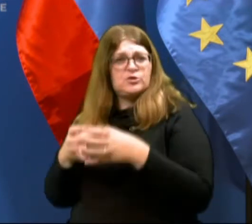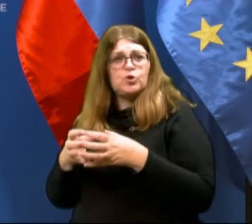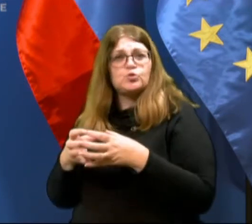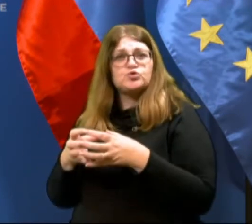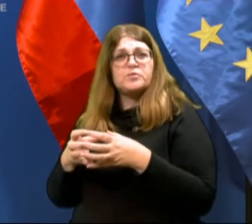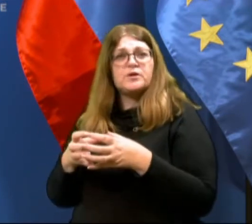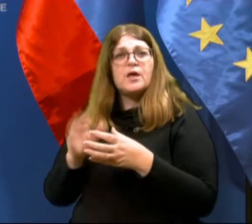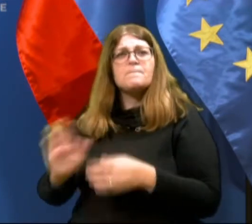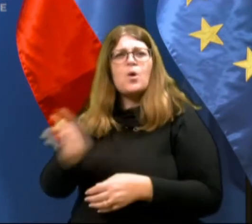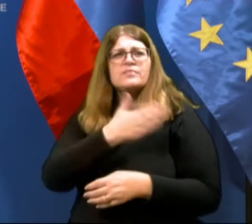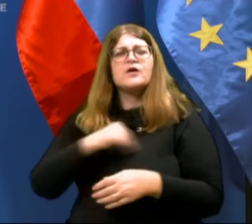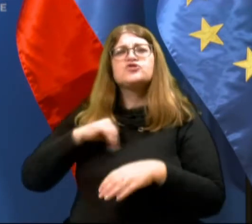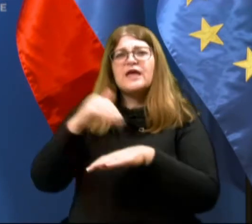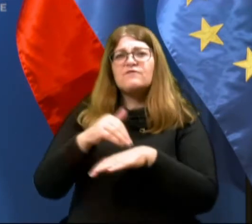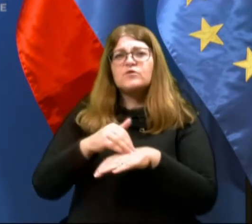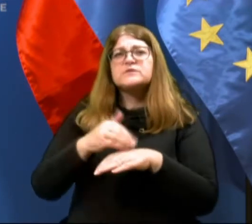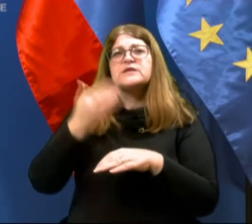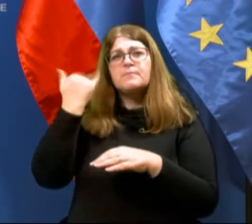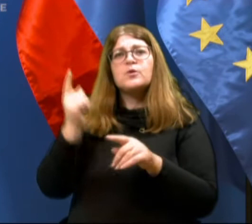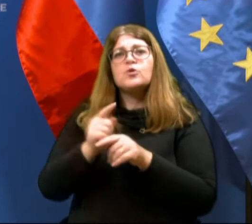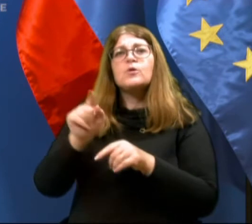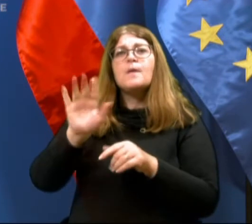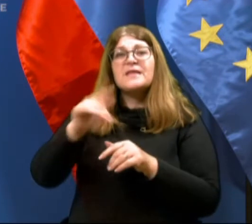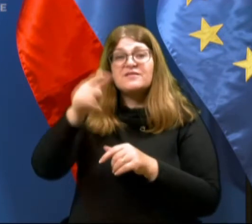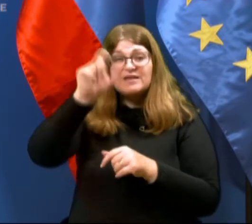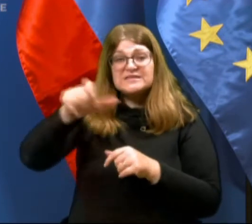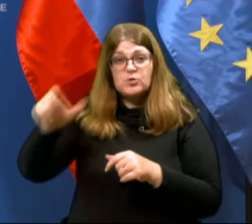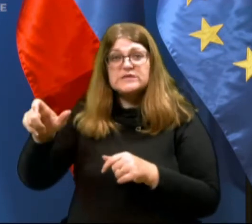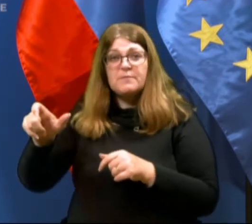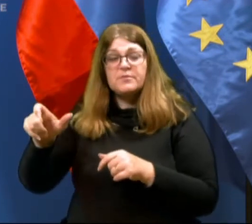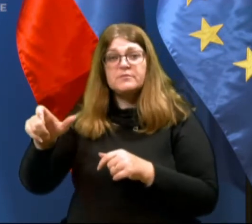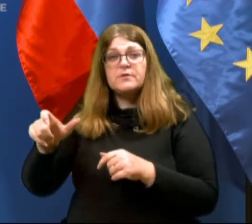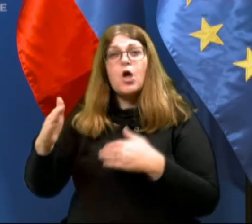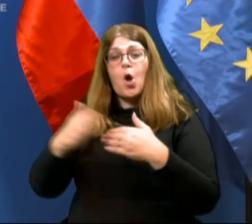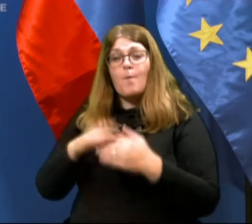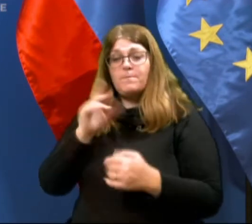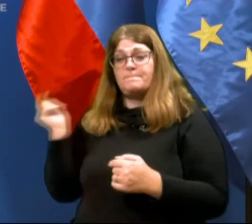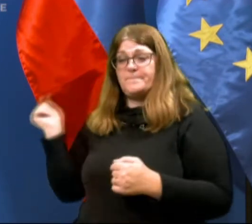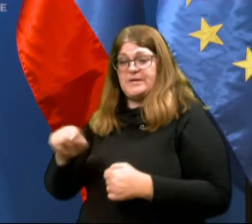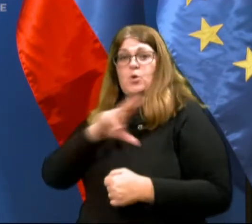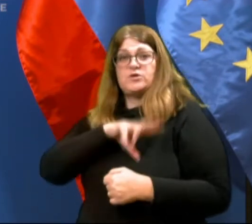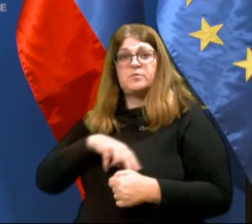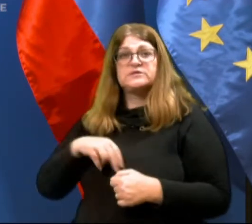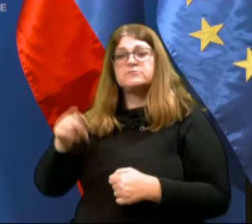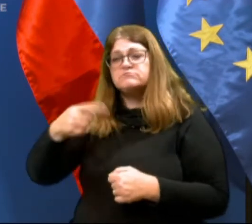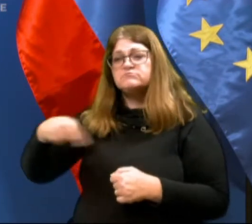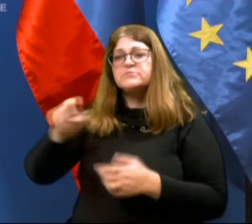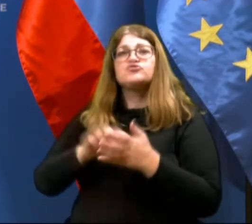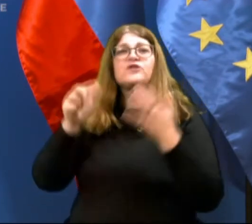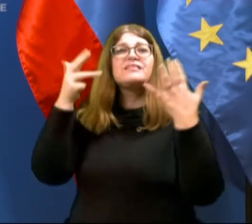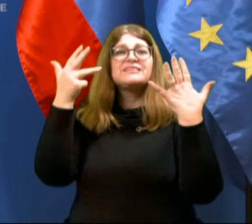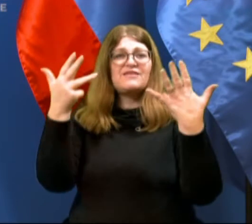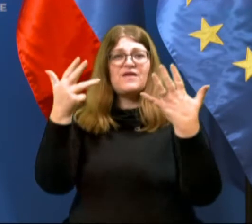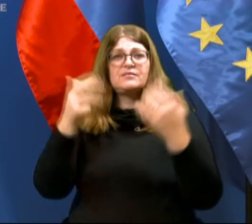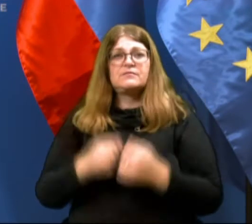po naših informacijah je bilo načetku tam domnevno 25 oseb, ob prihodu policistov nakraj pa jih je bilo v lokalu še 9,